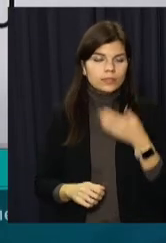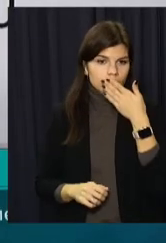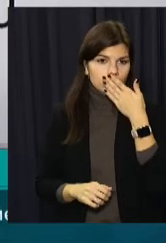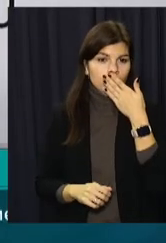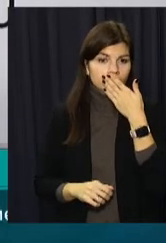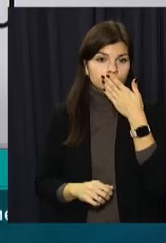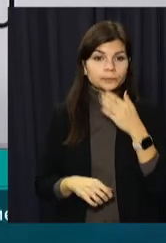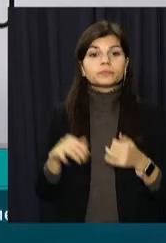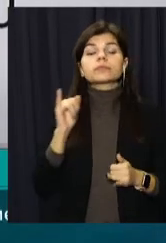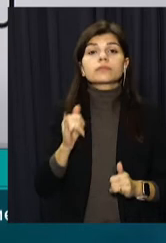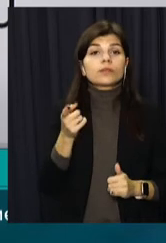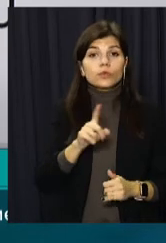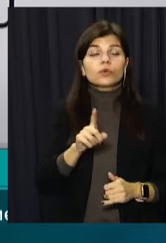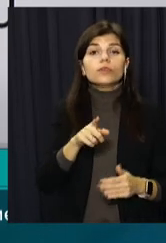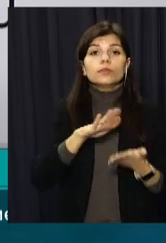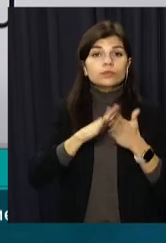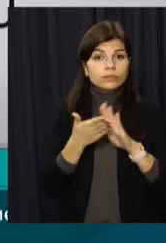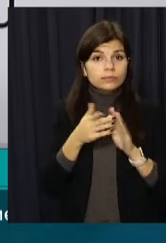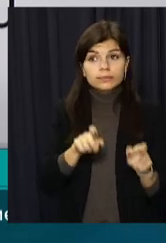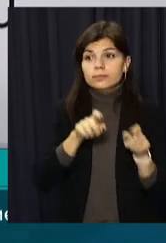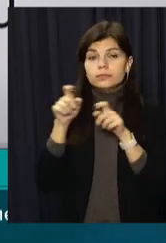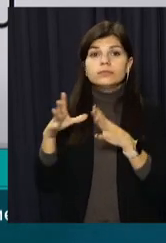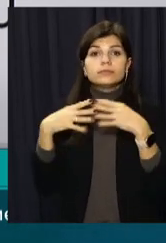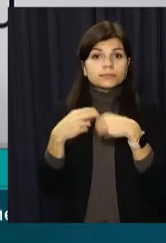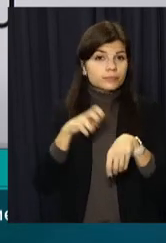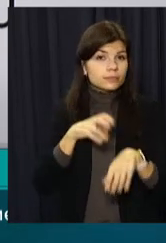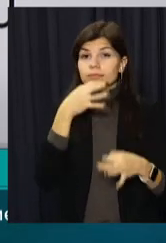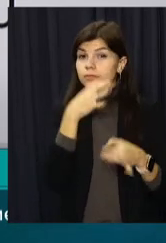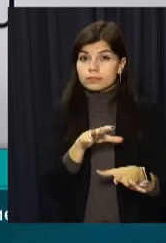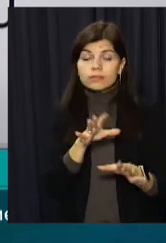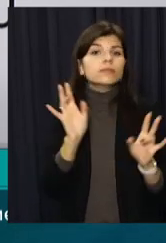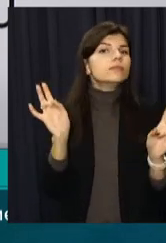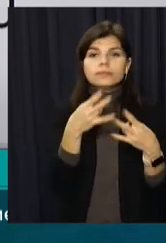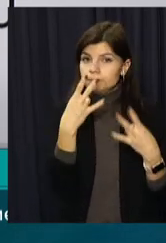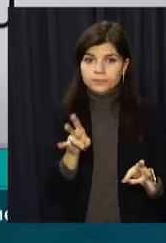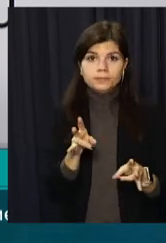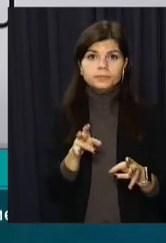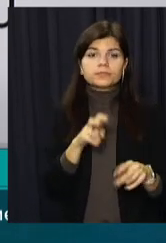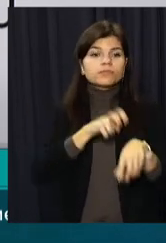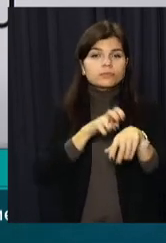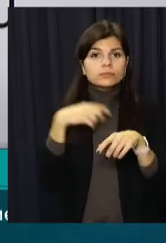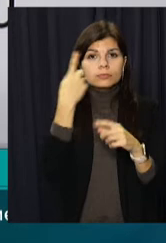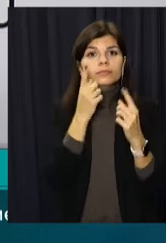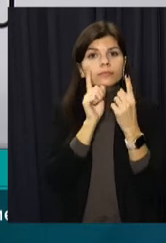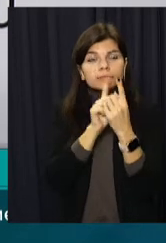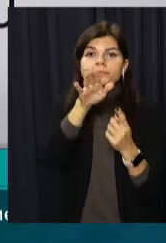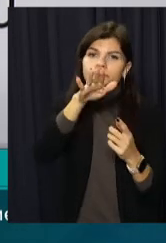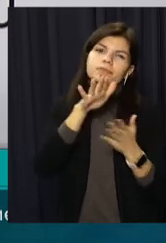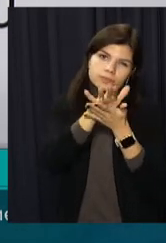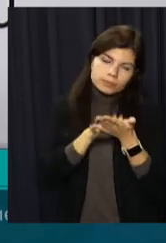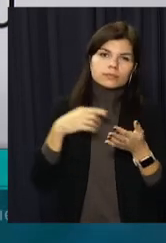переукласти декларацію з сімейним лікарем, не потрібно йти до лікаря і розривати